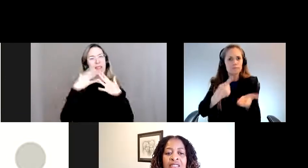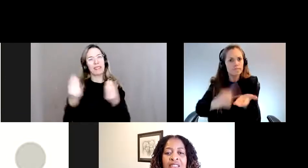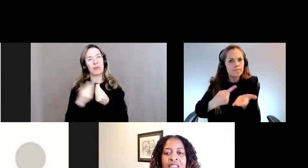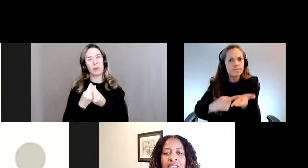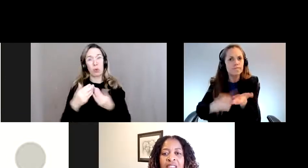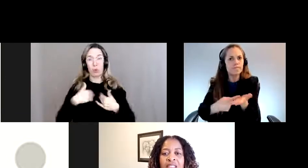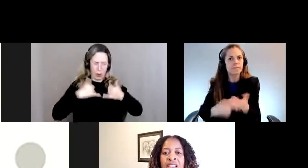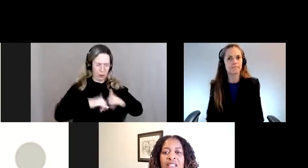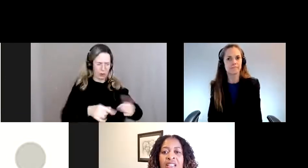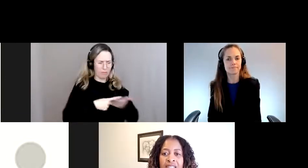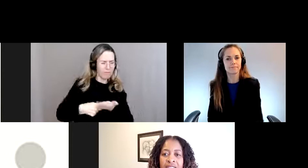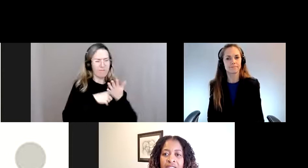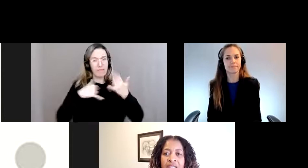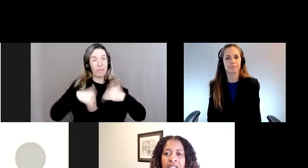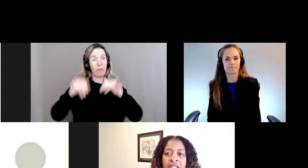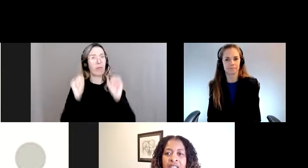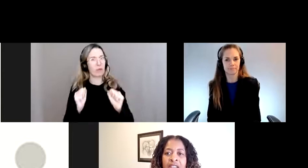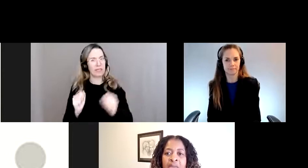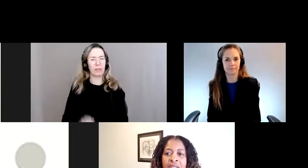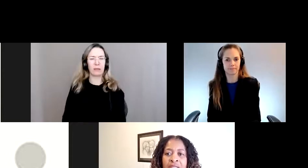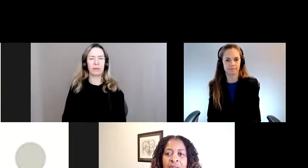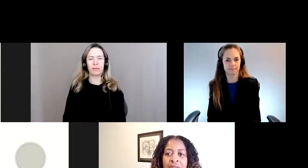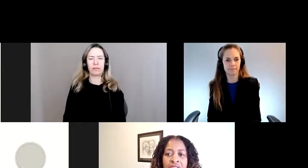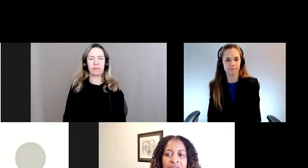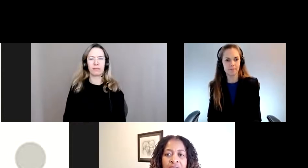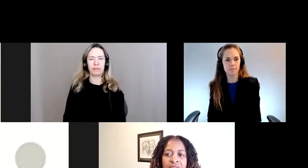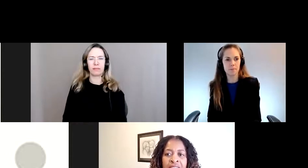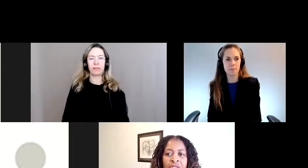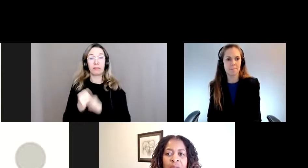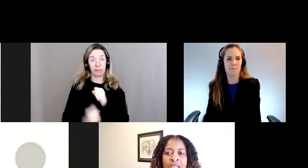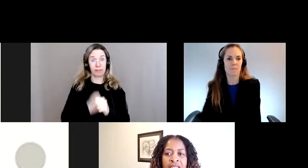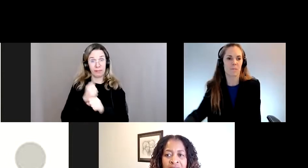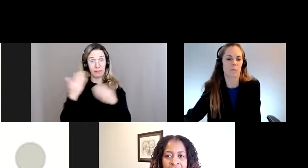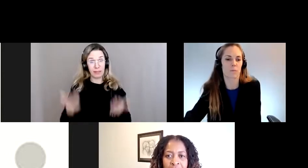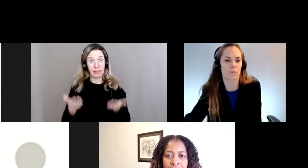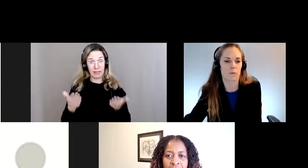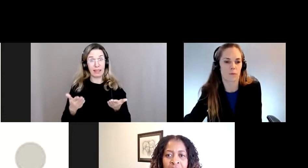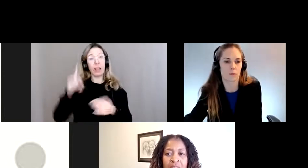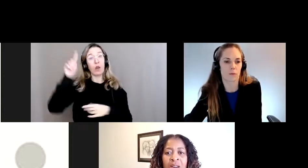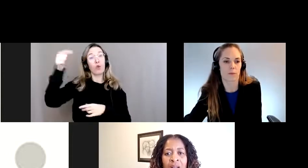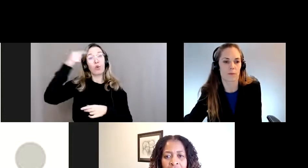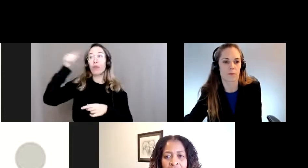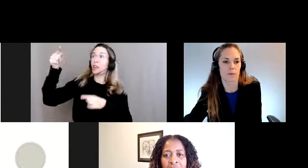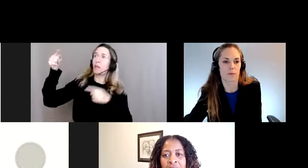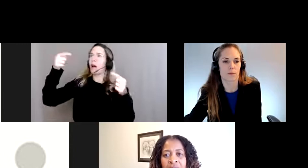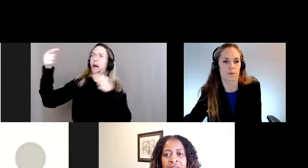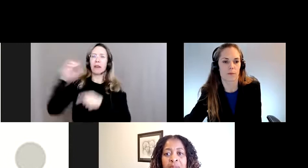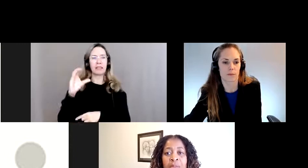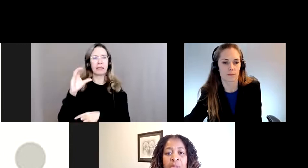poursuivre cette discussion. Cette année, les délibérations gouvernementales à la